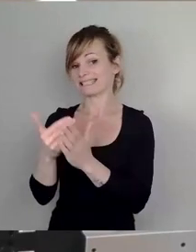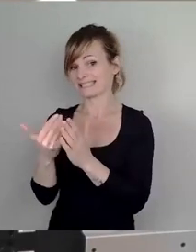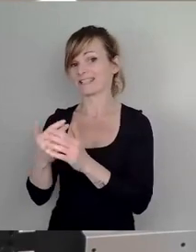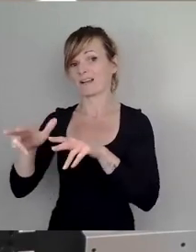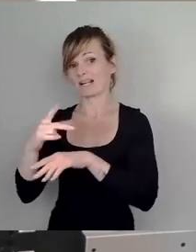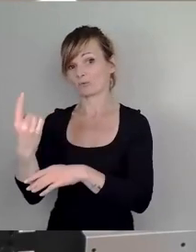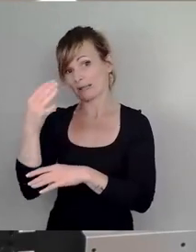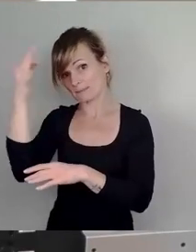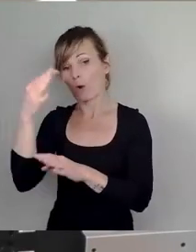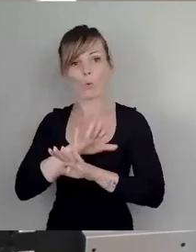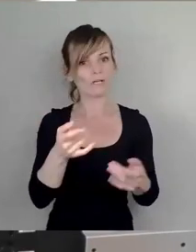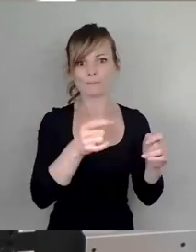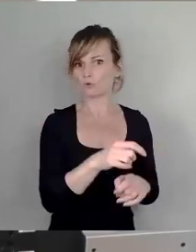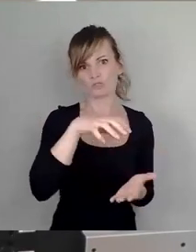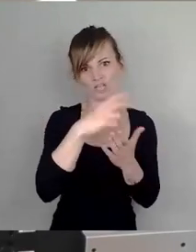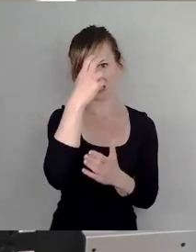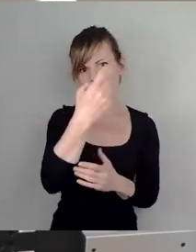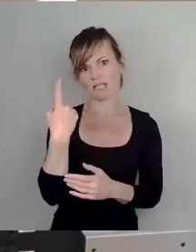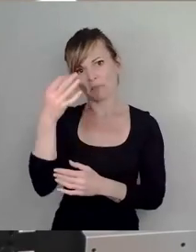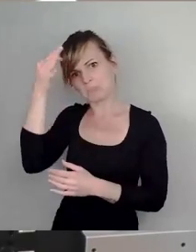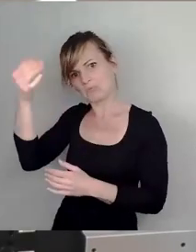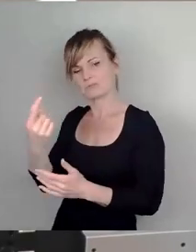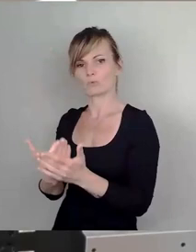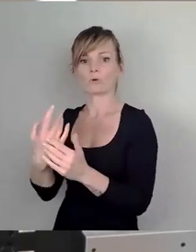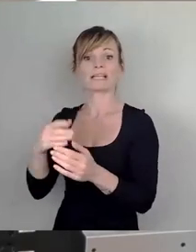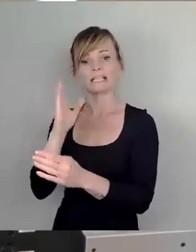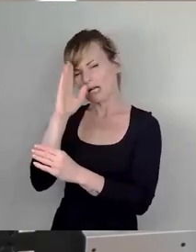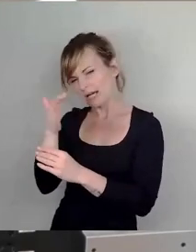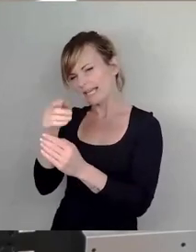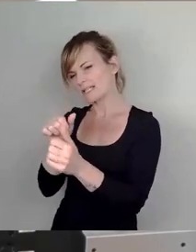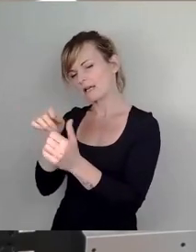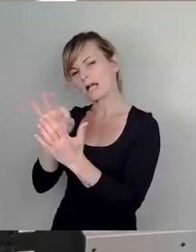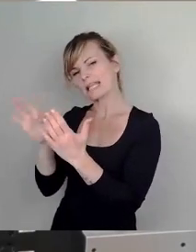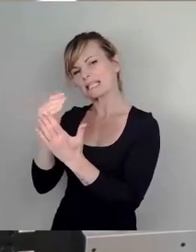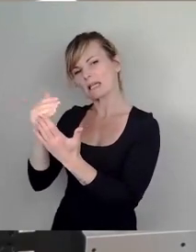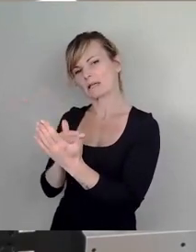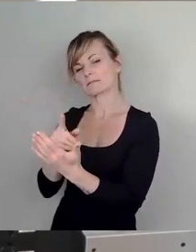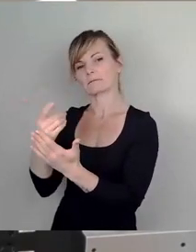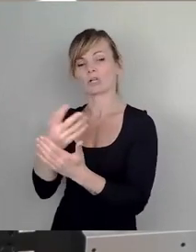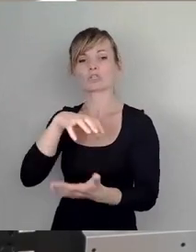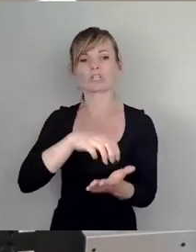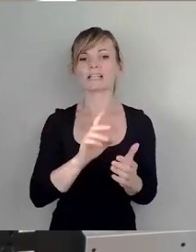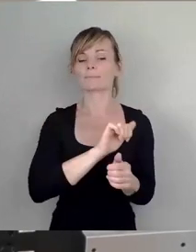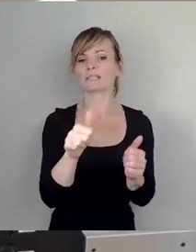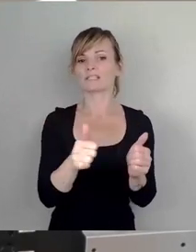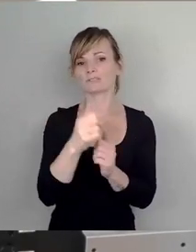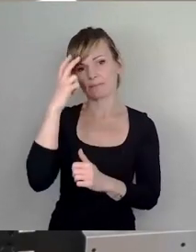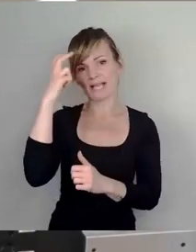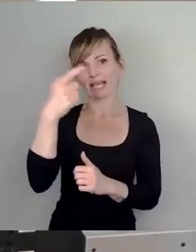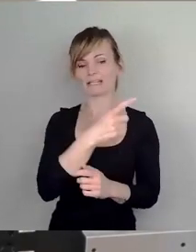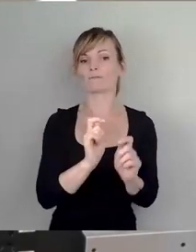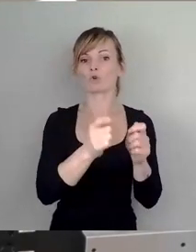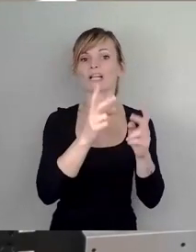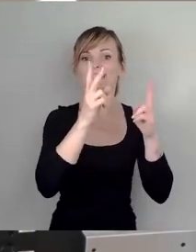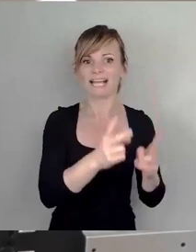einen Beschluss des Stadtrates. Und in dieser Richtlinie steht drin, dass die Stadtbezirksbeiräte das Vorschlagsrecht haben. Das hat aber nicht der Stadtrat so